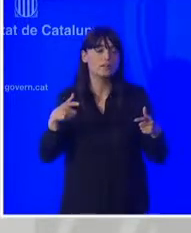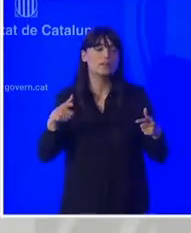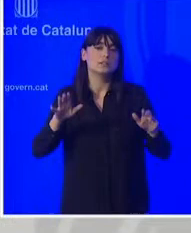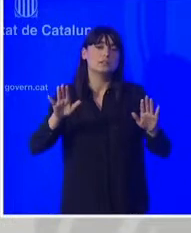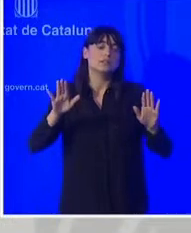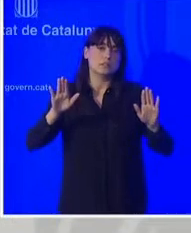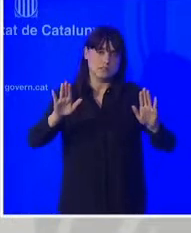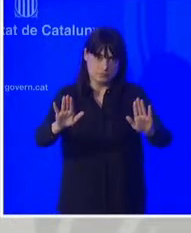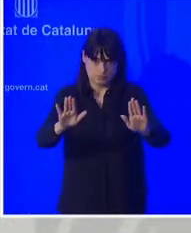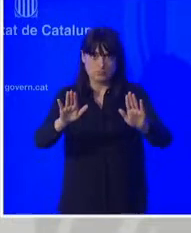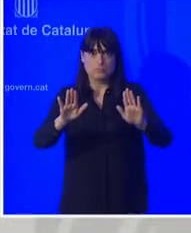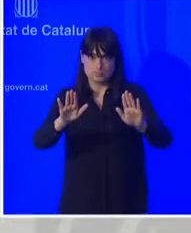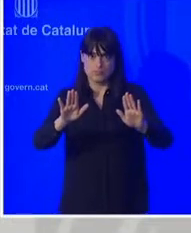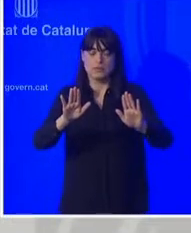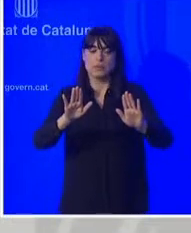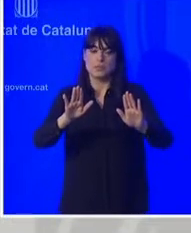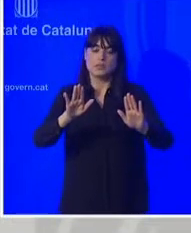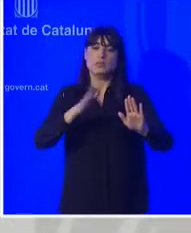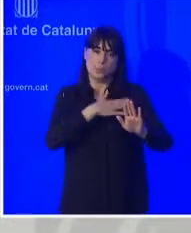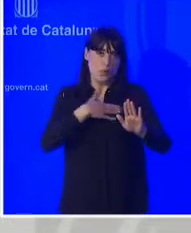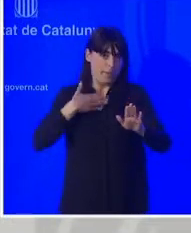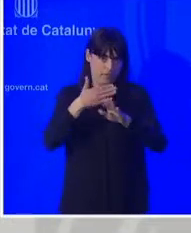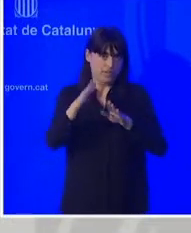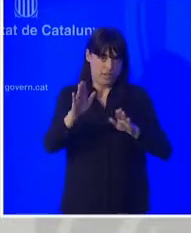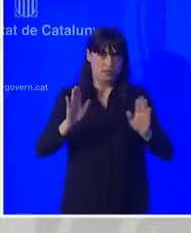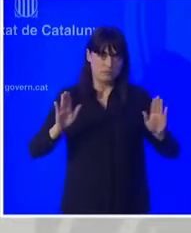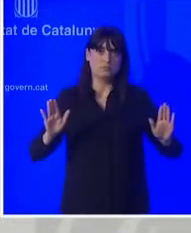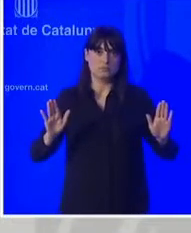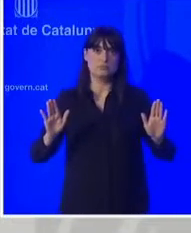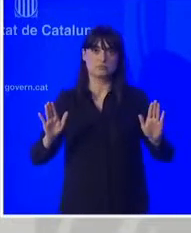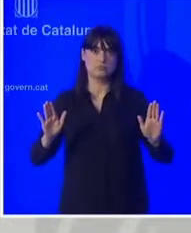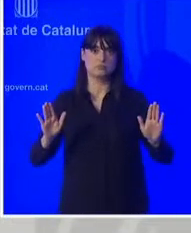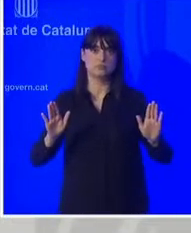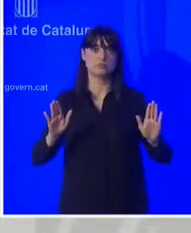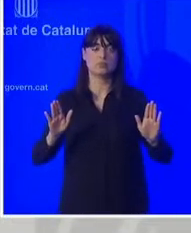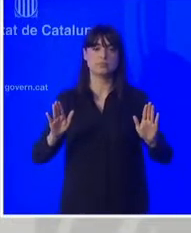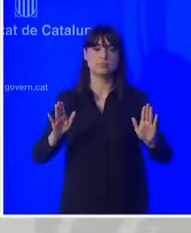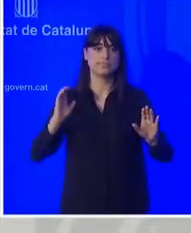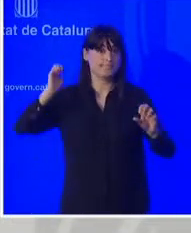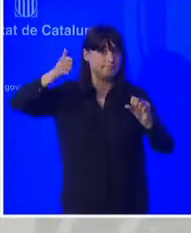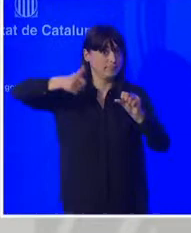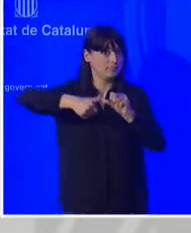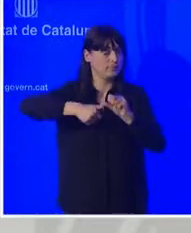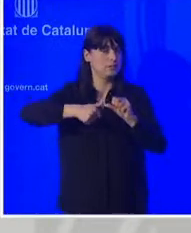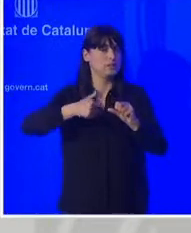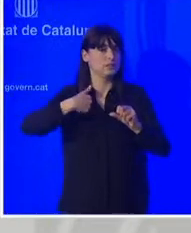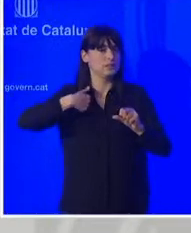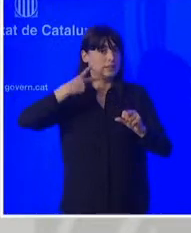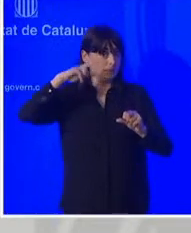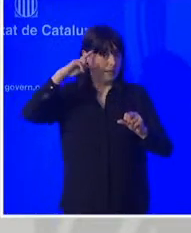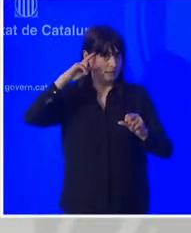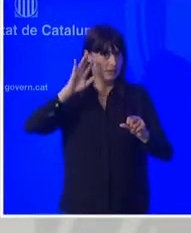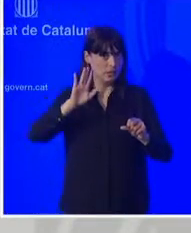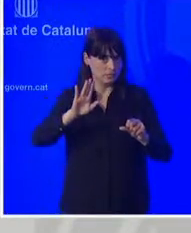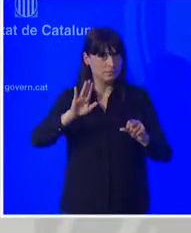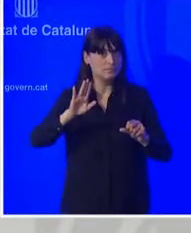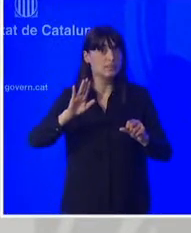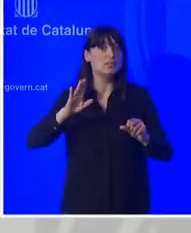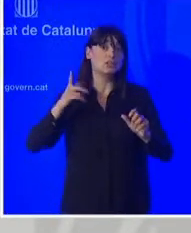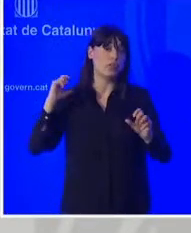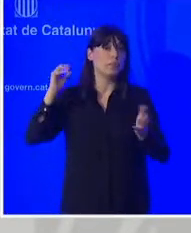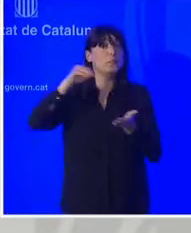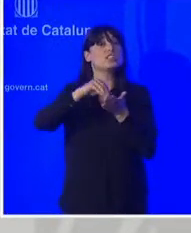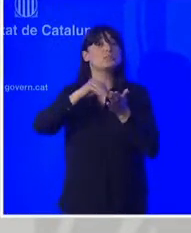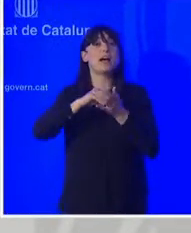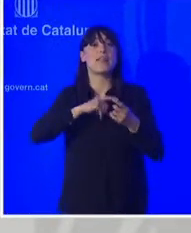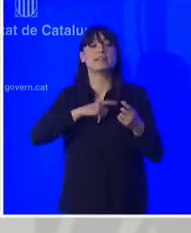'evitar que es produeixi una quarta onada davant d'aquesta pandèmia si alguna cosa hem après és a no fer cap afirmació